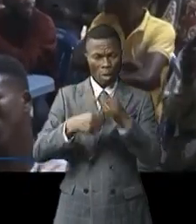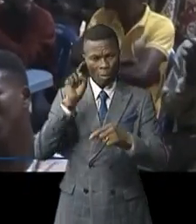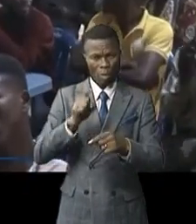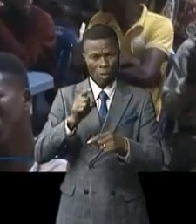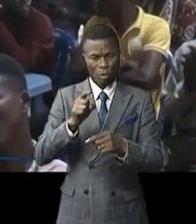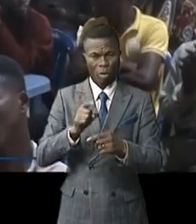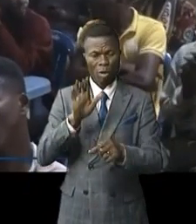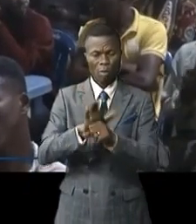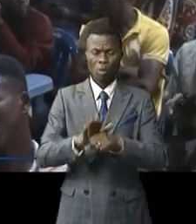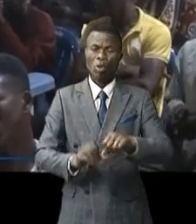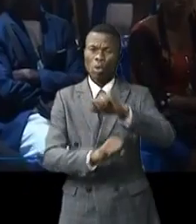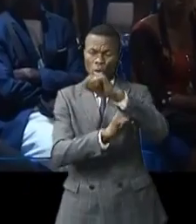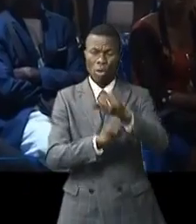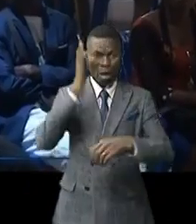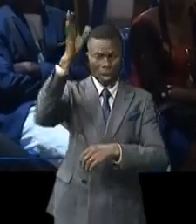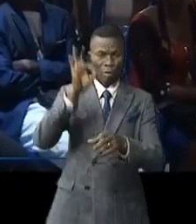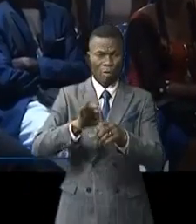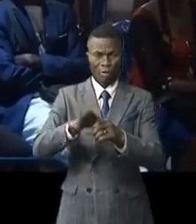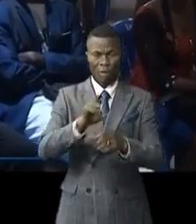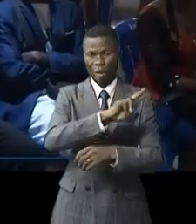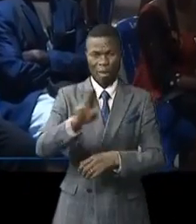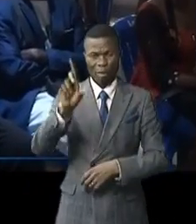une bonne dose de soutien aux prochaines élections